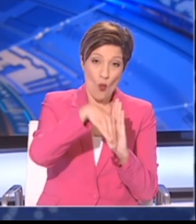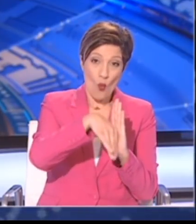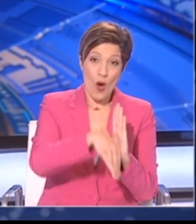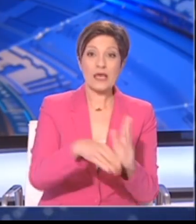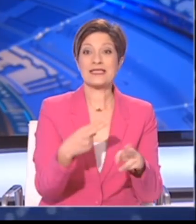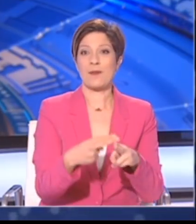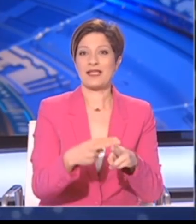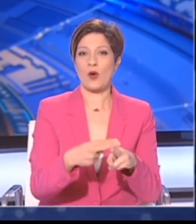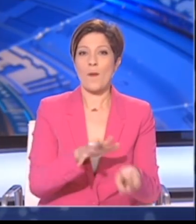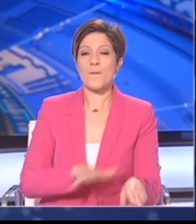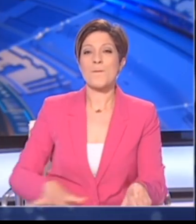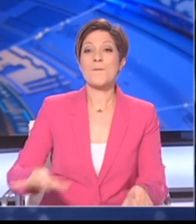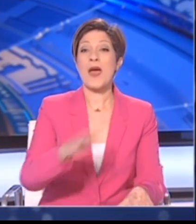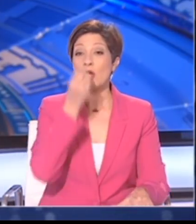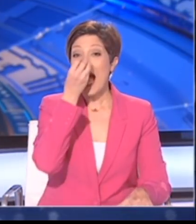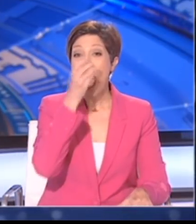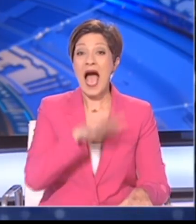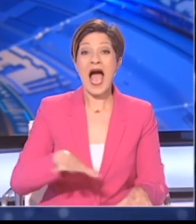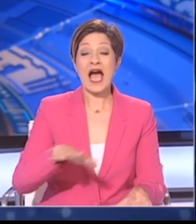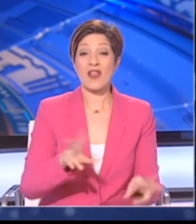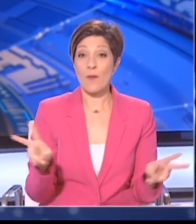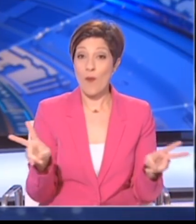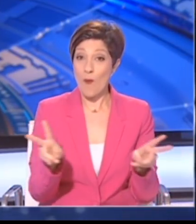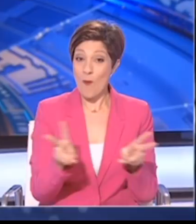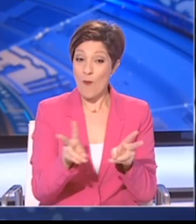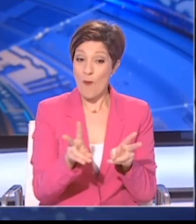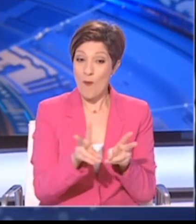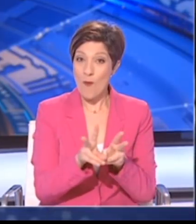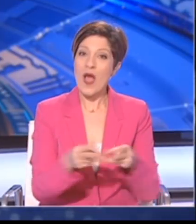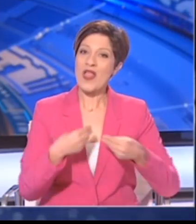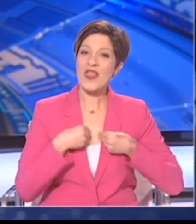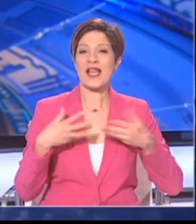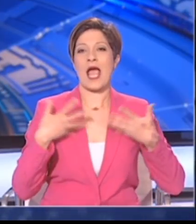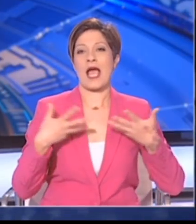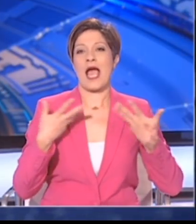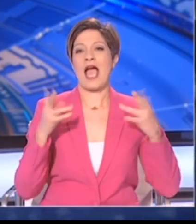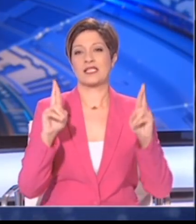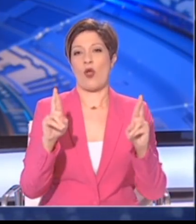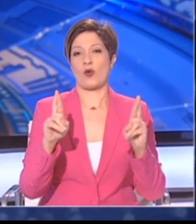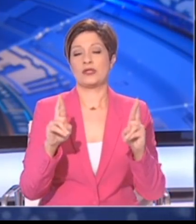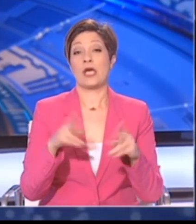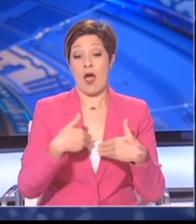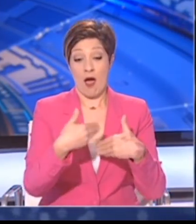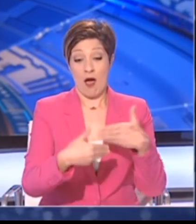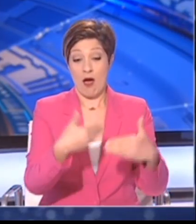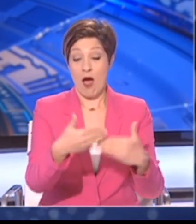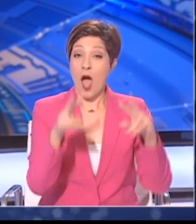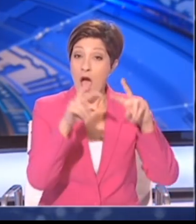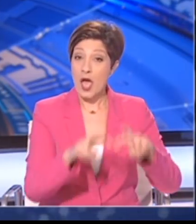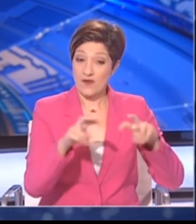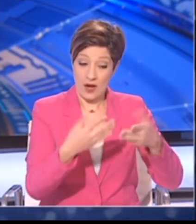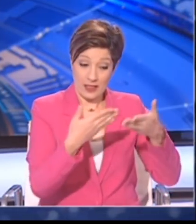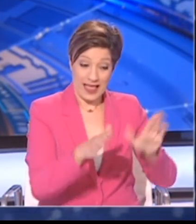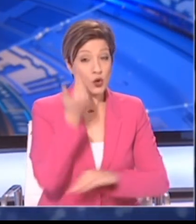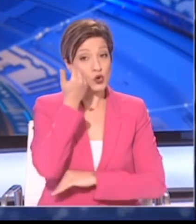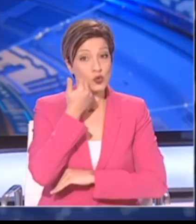των κρούσματων στην περιοχή Αραδίπου μας επιτρέπει να αισιοδοξούμε. Όταν ολοκληρωθεί η έρευνα και στην ΠΑΦΟ